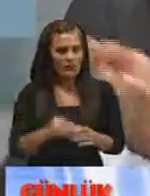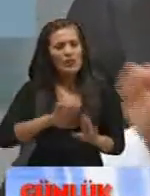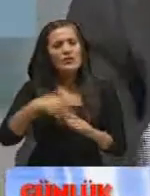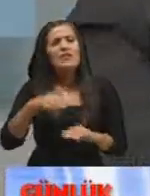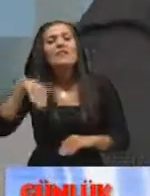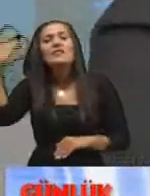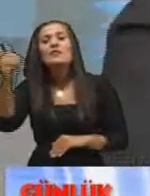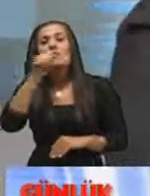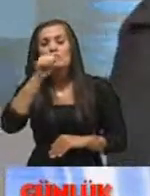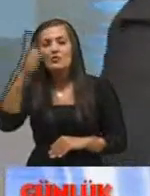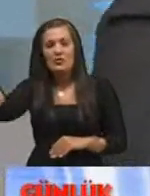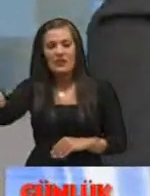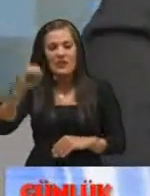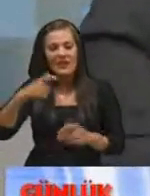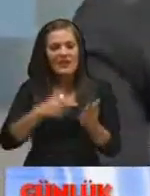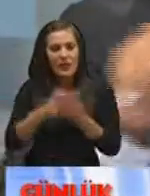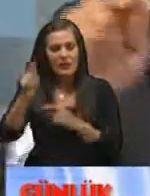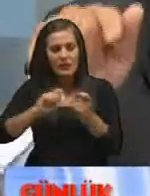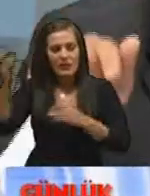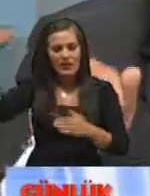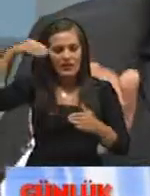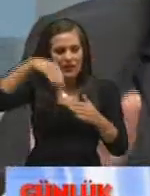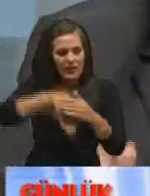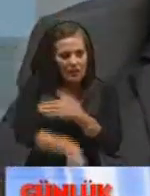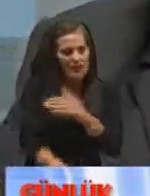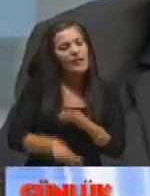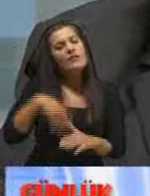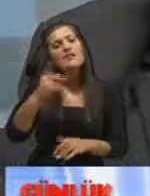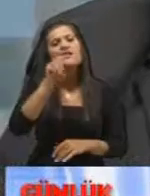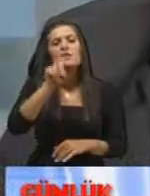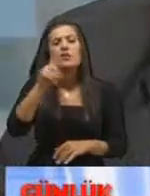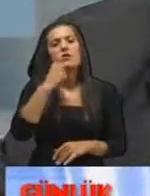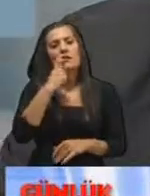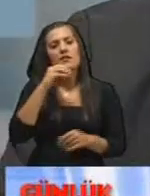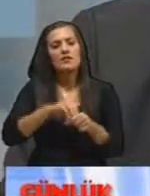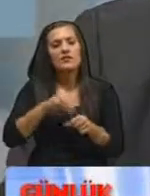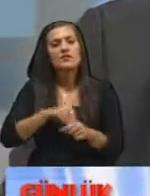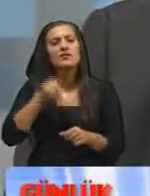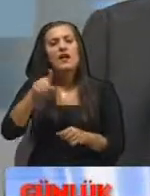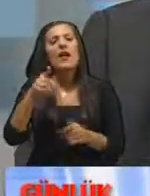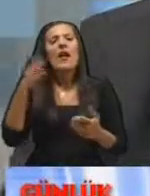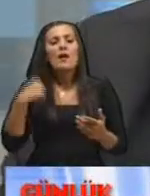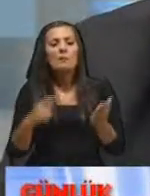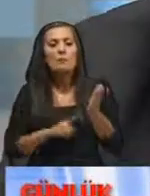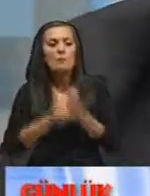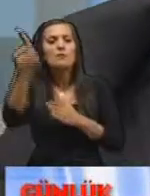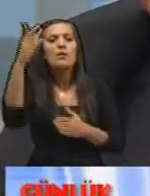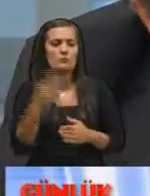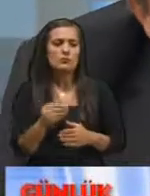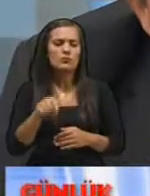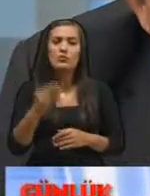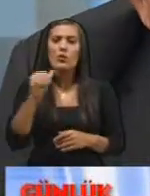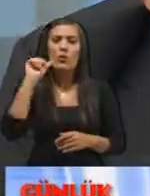tarımda kullandıktan sonra yer altına süzülecek ve 8-10 yıl içinde en önemlisi de akiferi rehabilite etmiş olacağız bakın bu da çok önemli